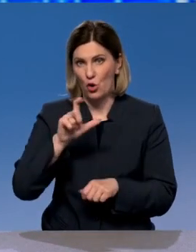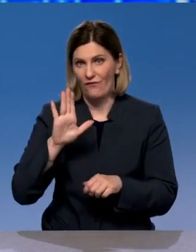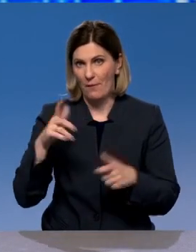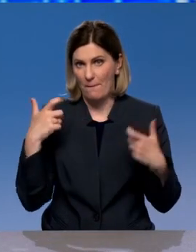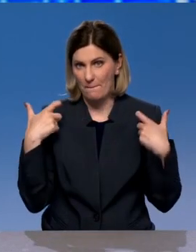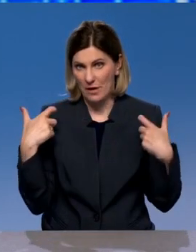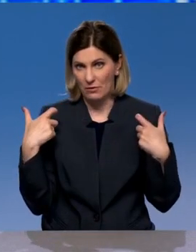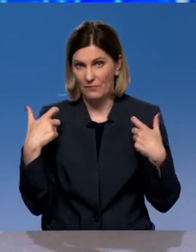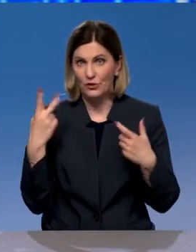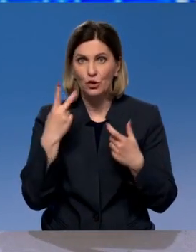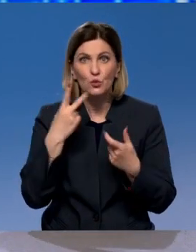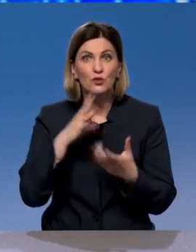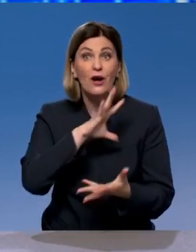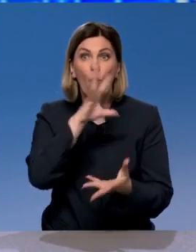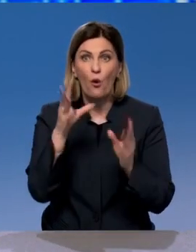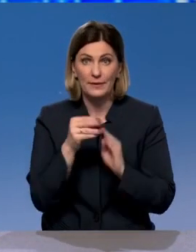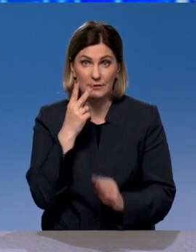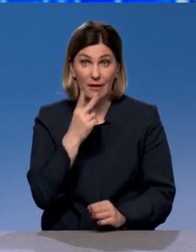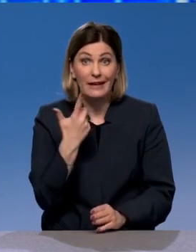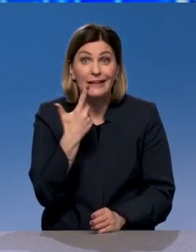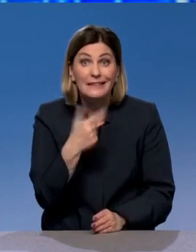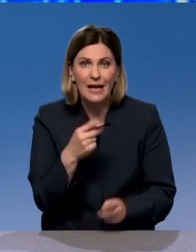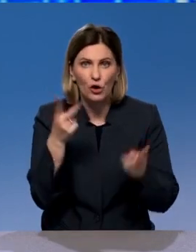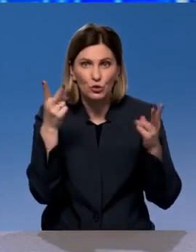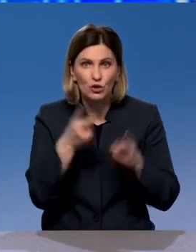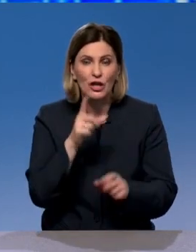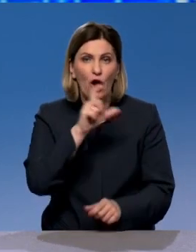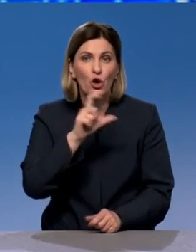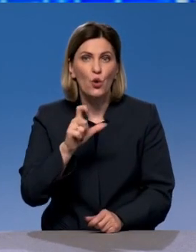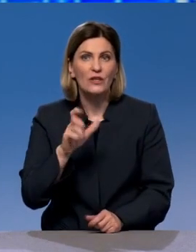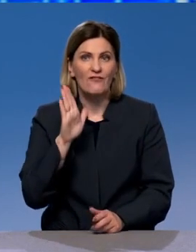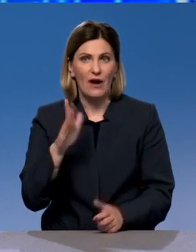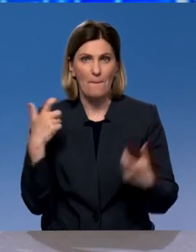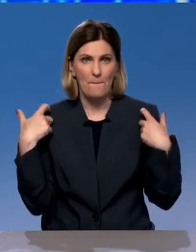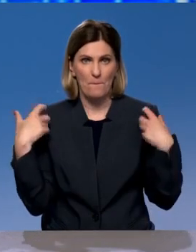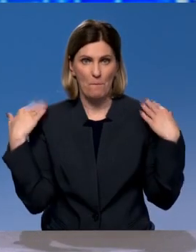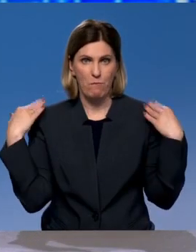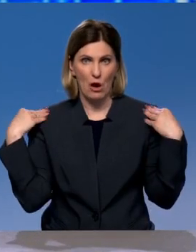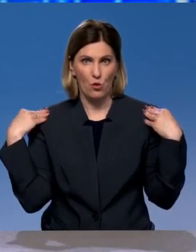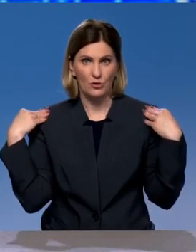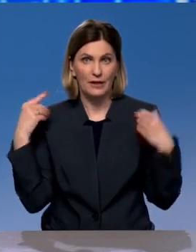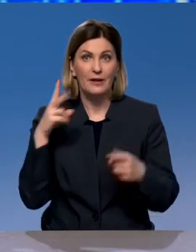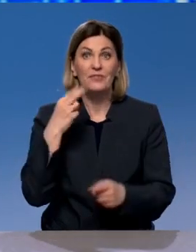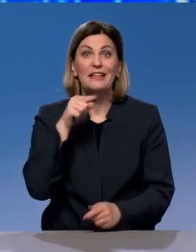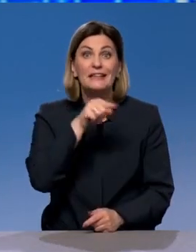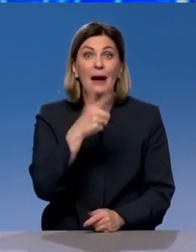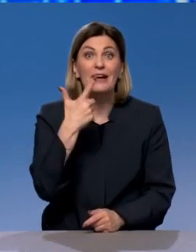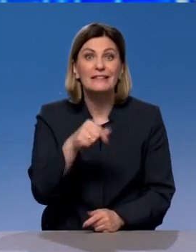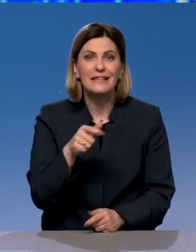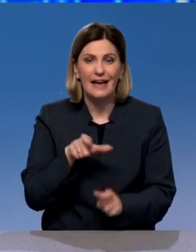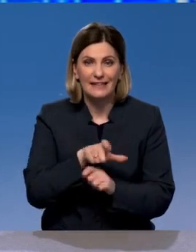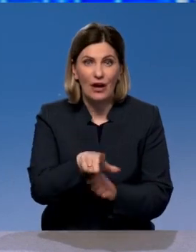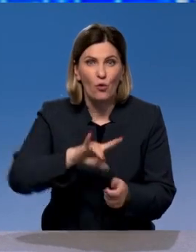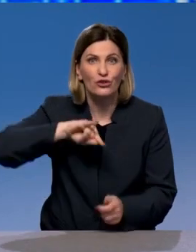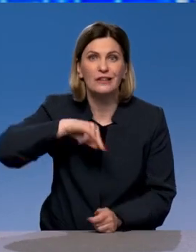Надо же как-то комплексно смотреть, а где нужнее люди в погонах. Мне кажется, люди в погонах нужнее не там, где нужно дыру в асфальте зафиксировать,